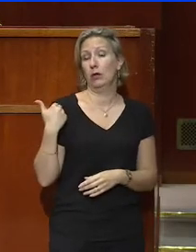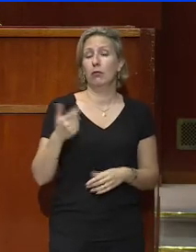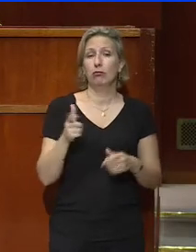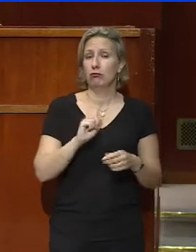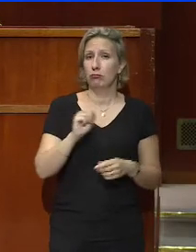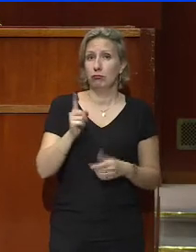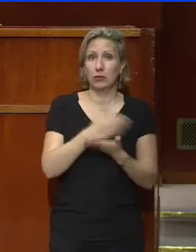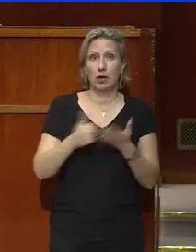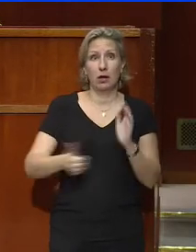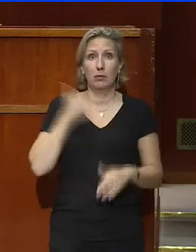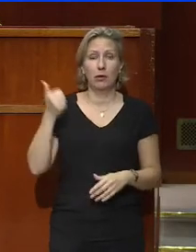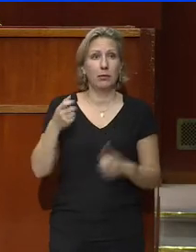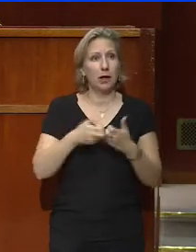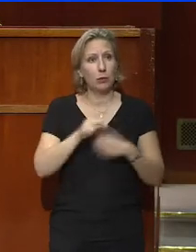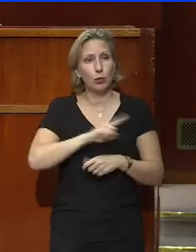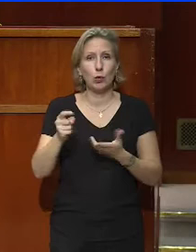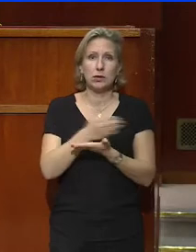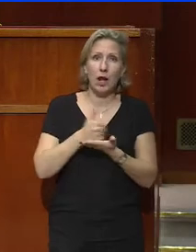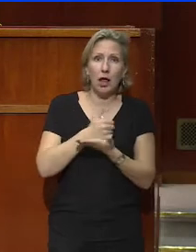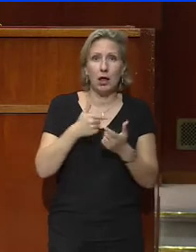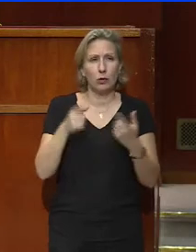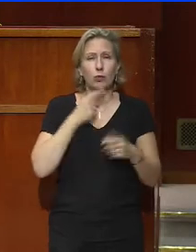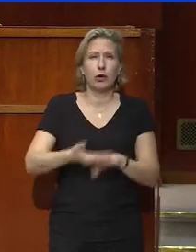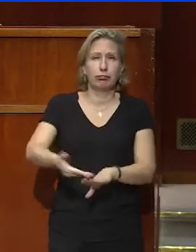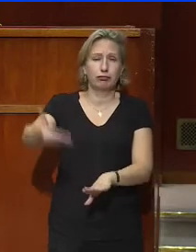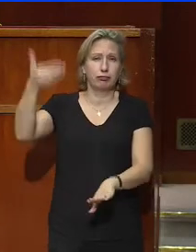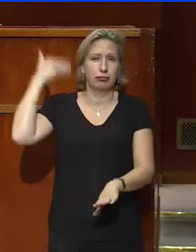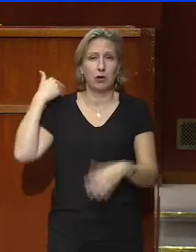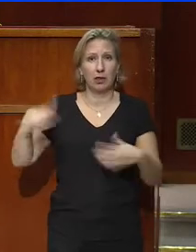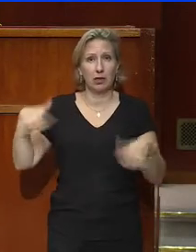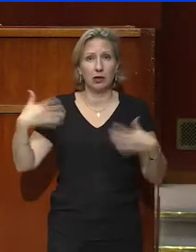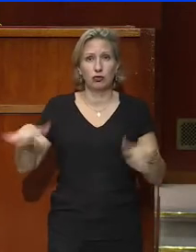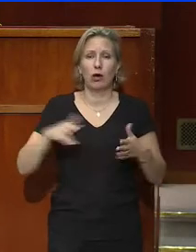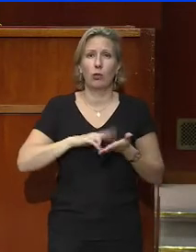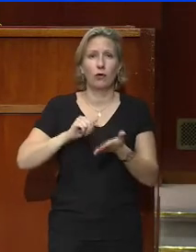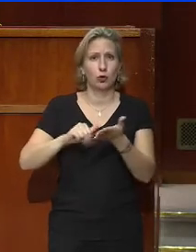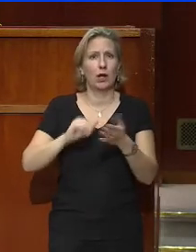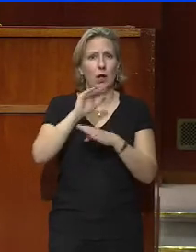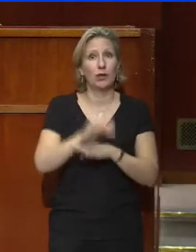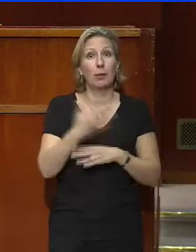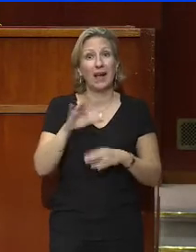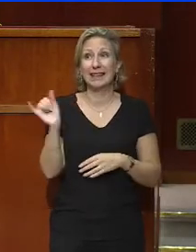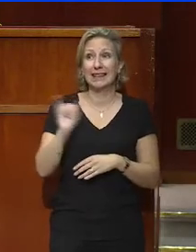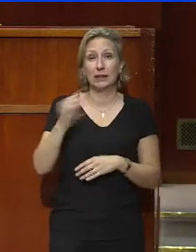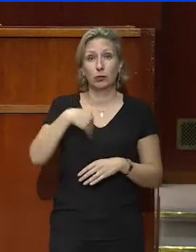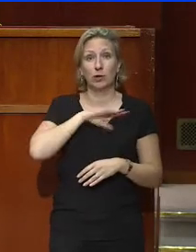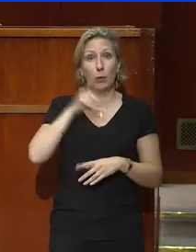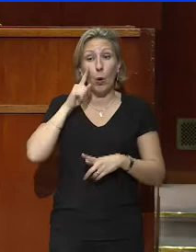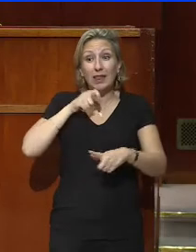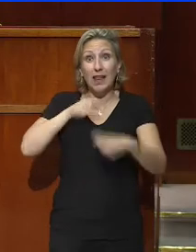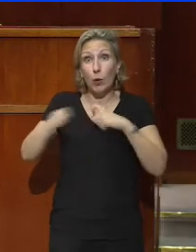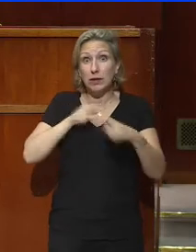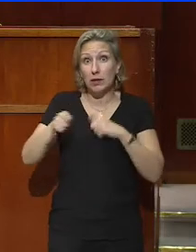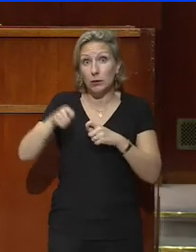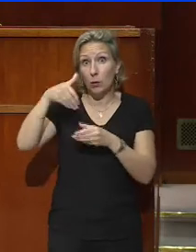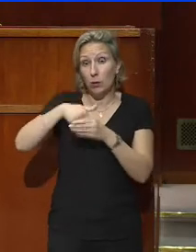salariés de succursales alimentaires ou les agents d'assurance bénéfitent depuis longtemps de garanties conventionnelles. Reste à savoir qui est légitime pour négocier dans ces domaines.